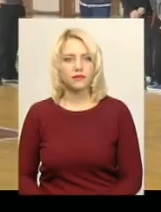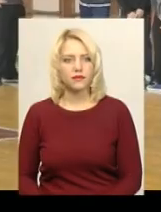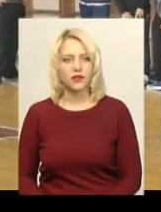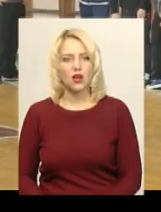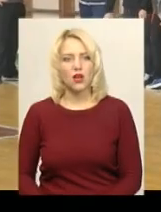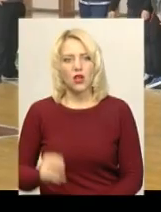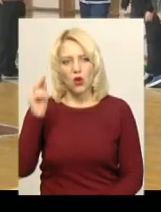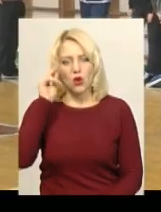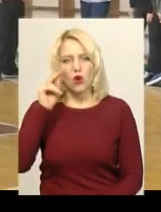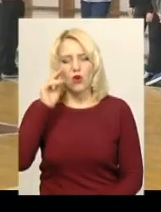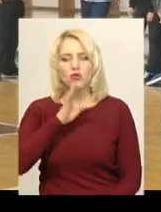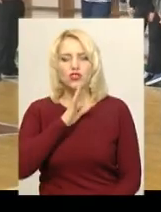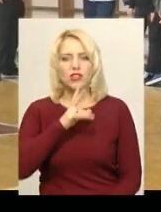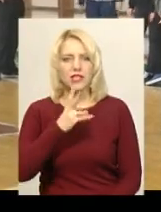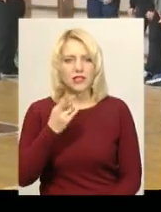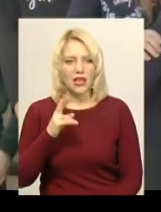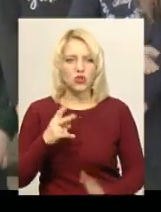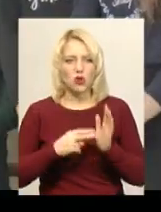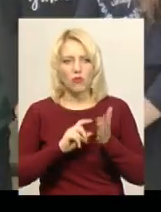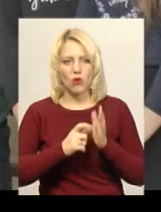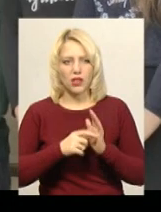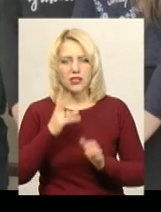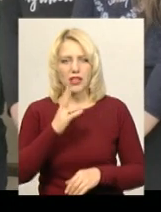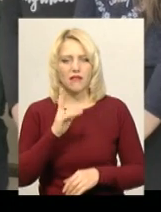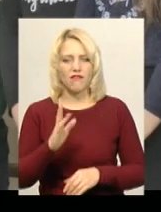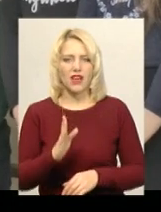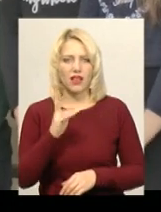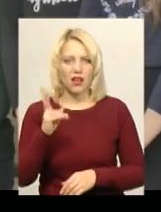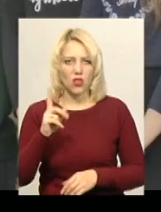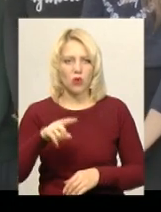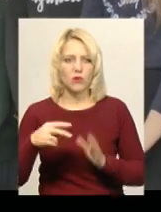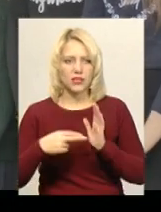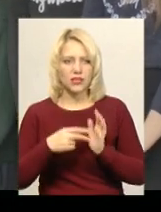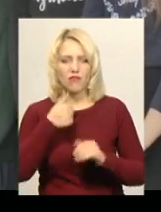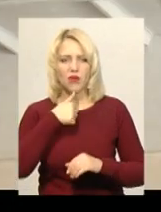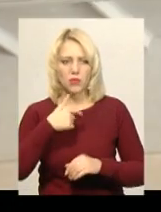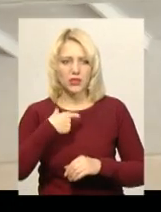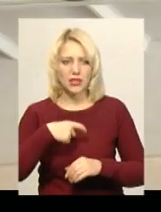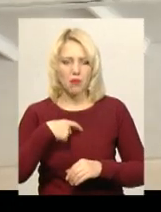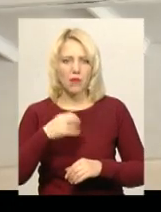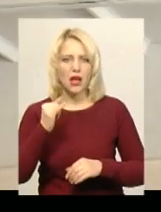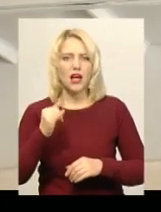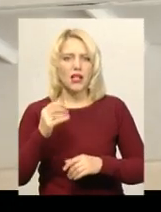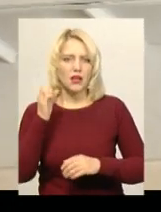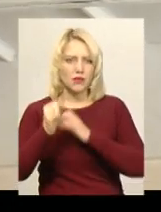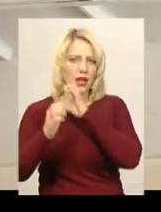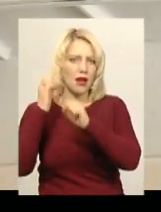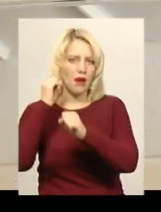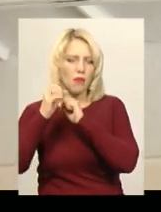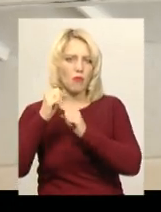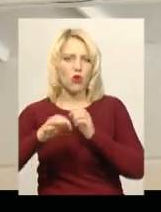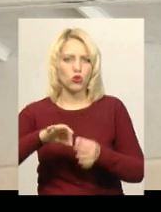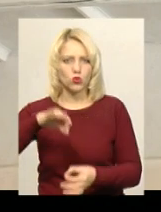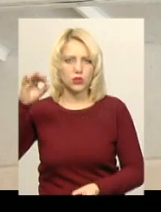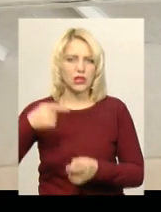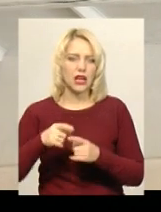Учениця сьомого класу навчально-виховного комплексу номер 7 Вероніка Рода випробувала себе у переправленні на мотузках. Дівчина каже, страшно